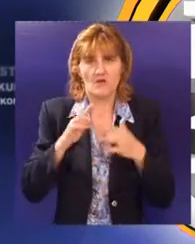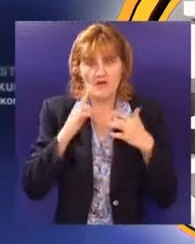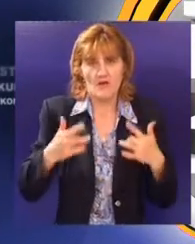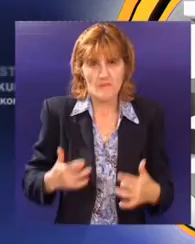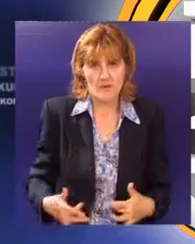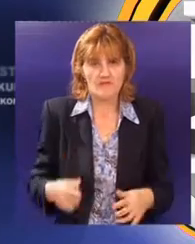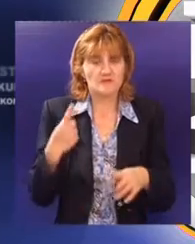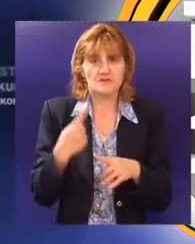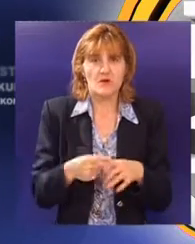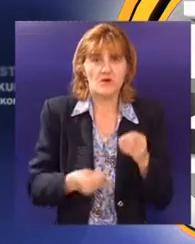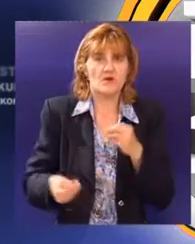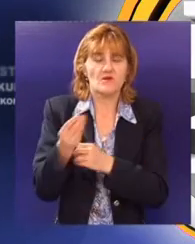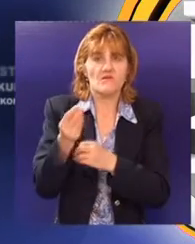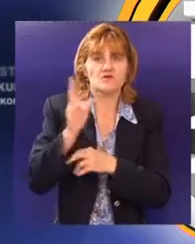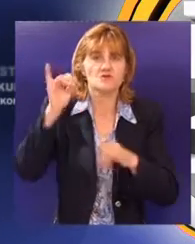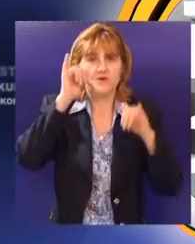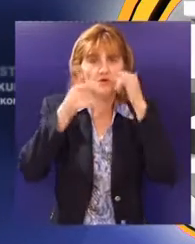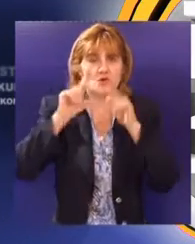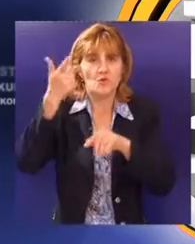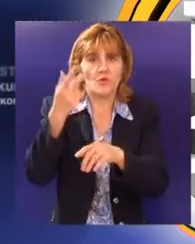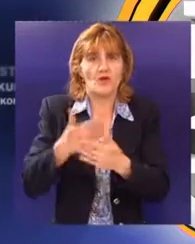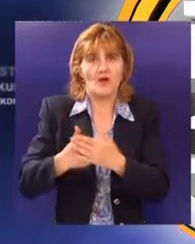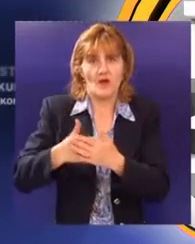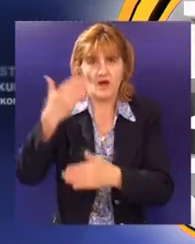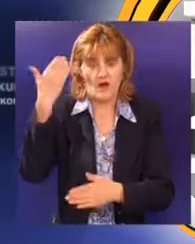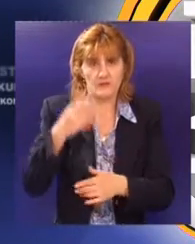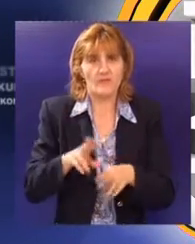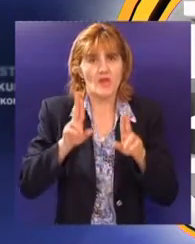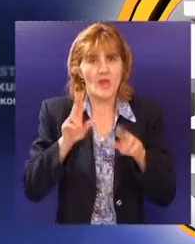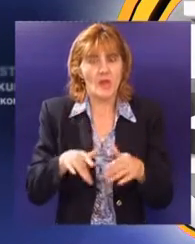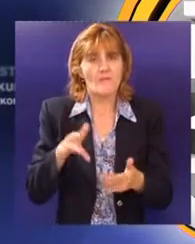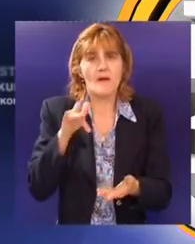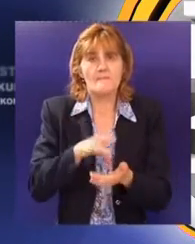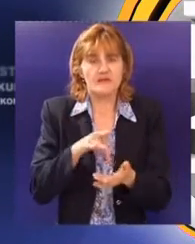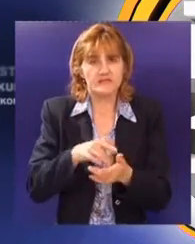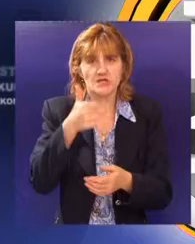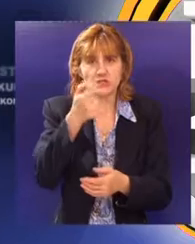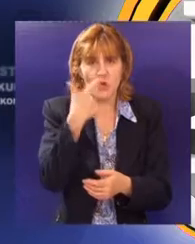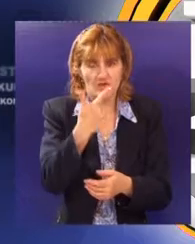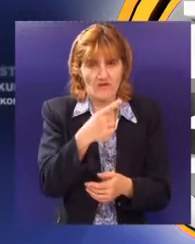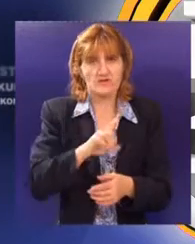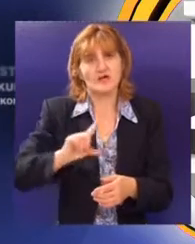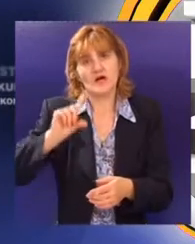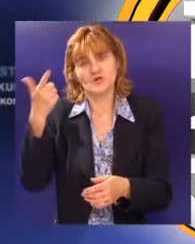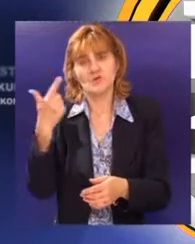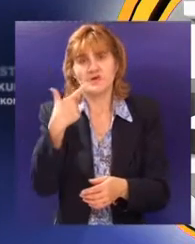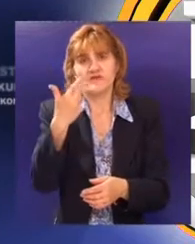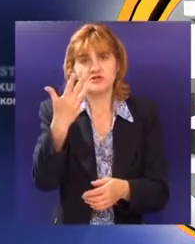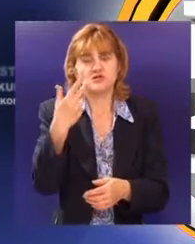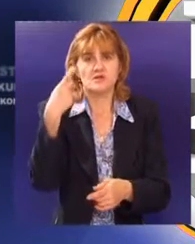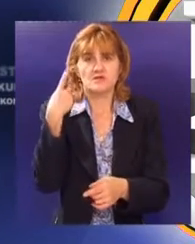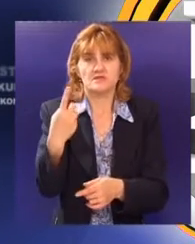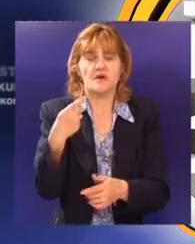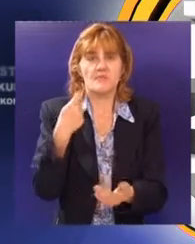50% studenta dolazi iz drugih gradova. Na budžetu ima mesta za 120 studenta dok su preostala 24 mesta namenjena